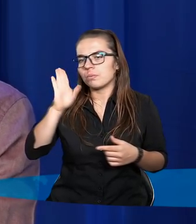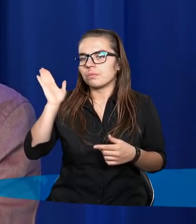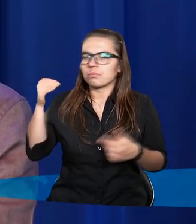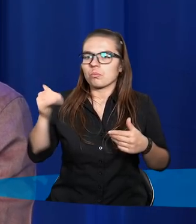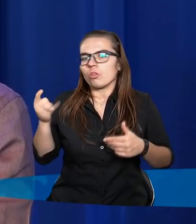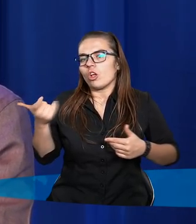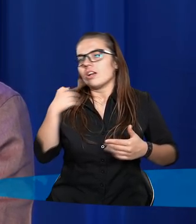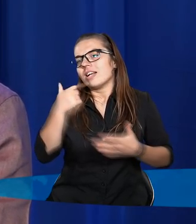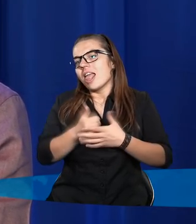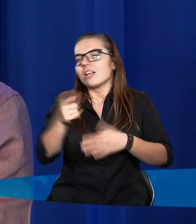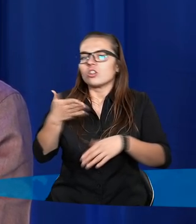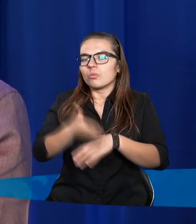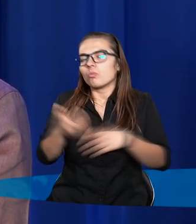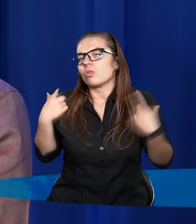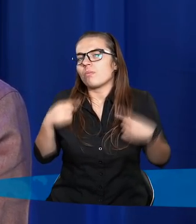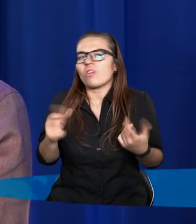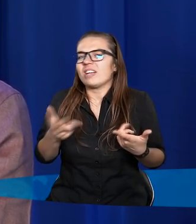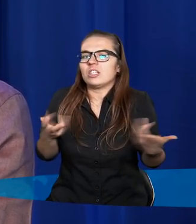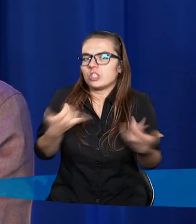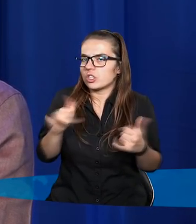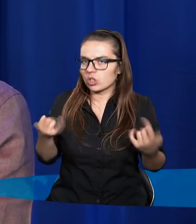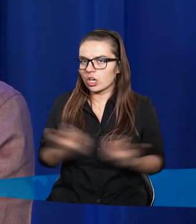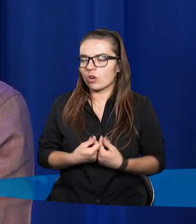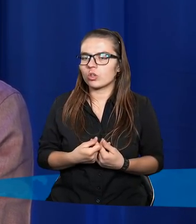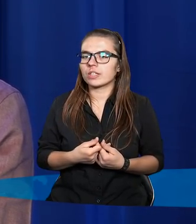może list byśmy się spodziewali dostać.